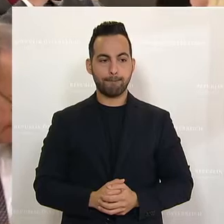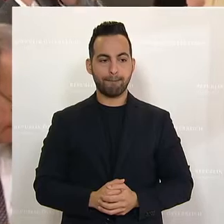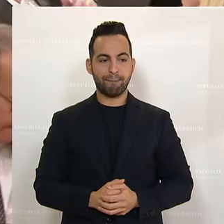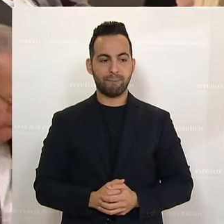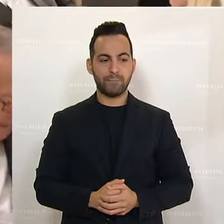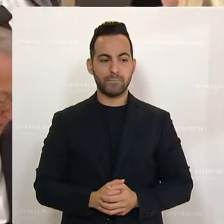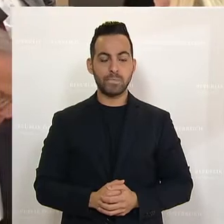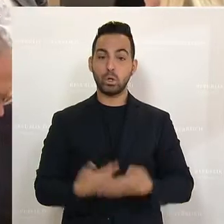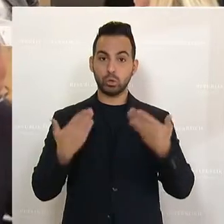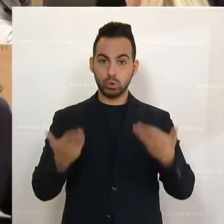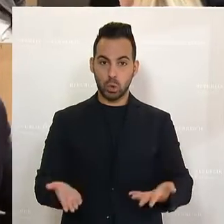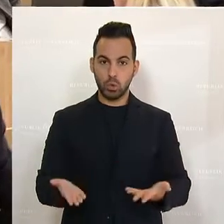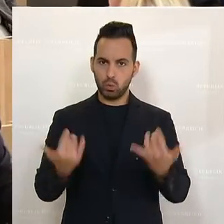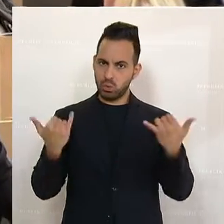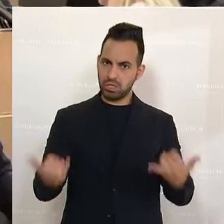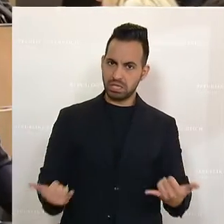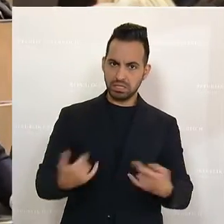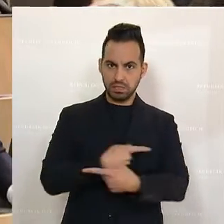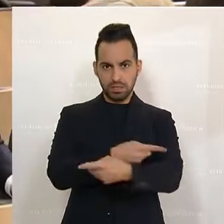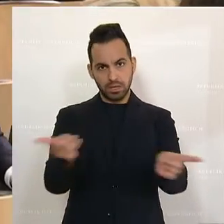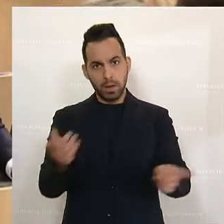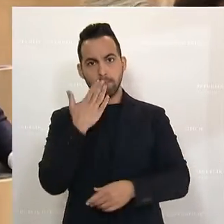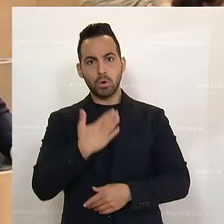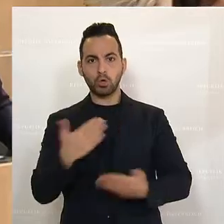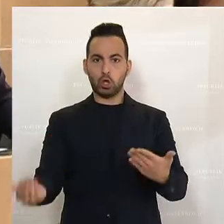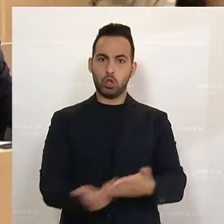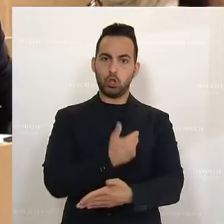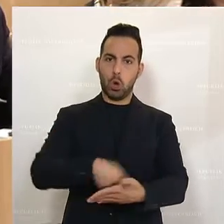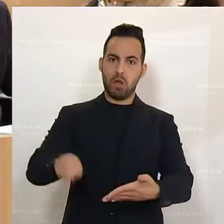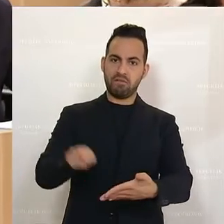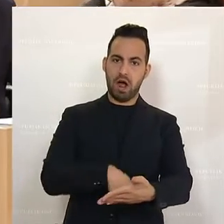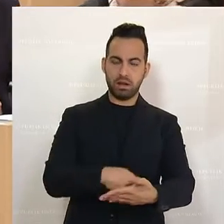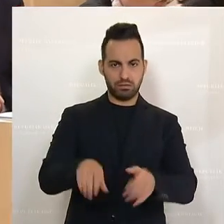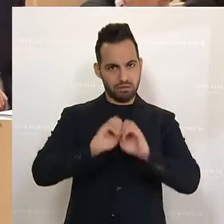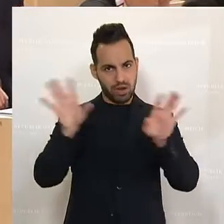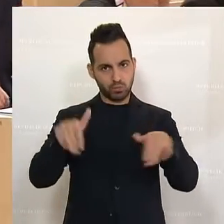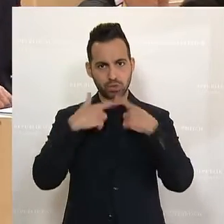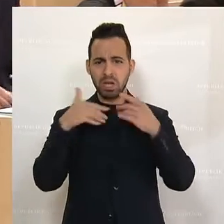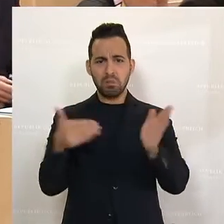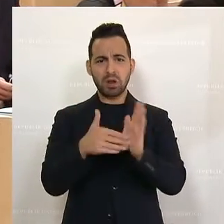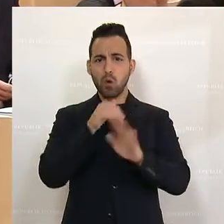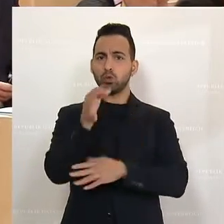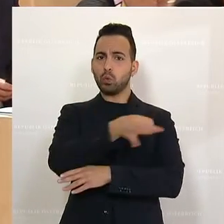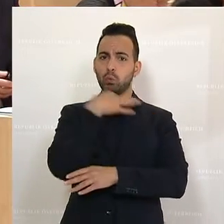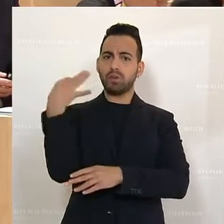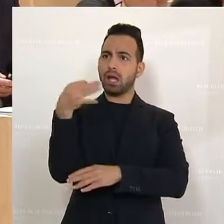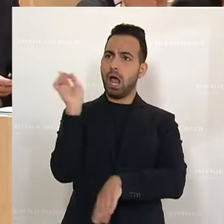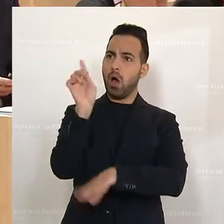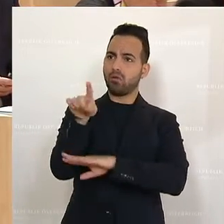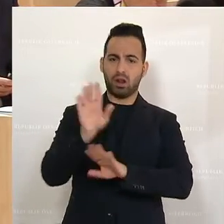So, und jetzt wollen Sie offenbar Neuwahlen, aber eines kann ich Ihnen sagen. Und dazu muss ich keine Umfrage in Auftrag geben.